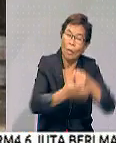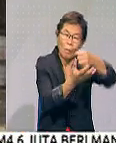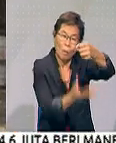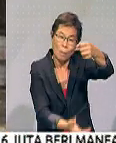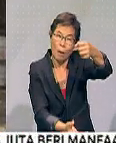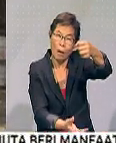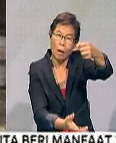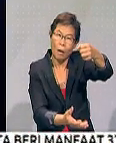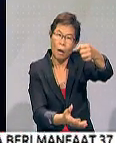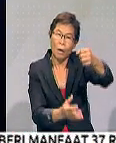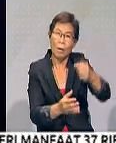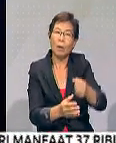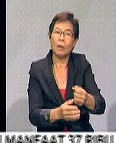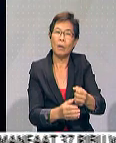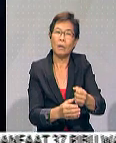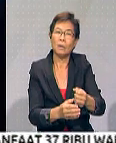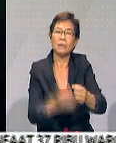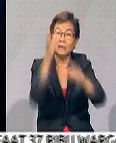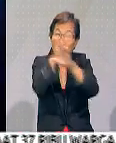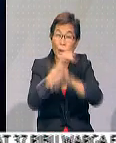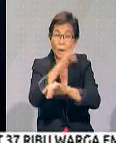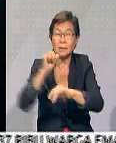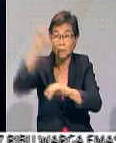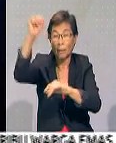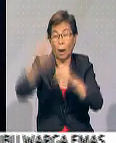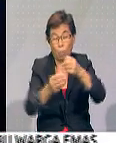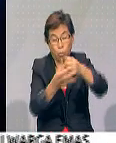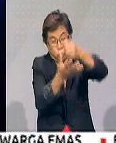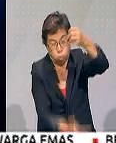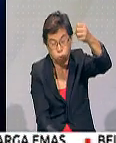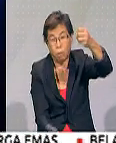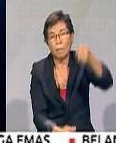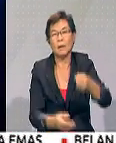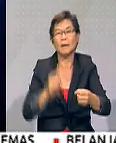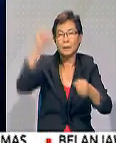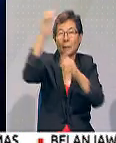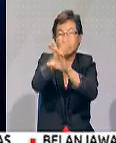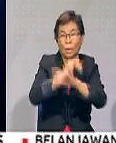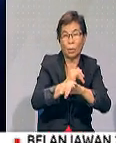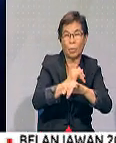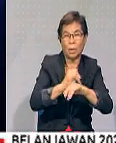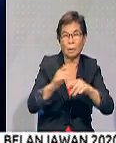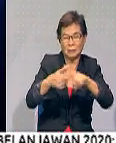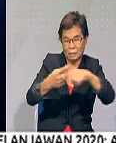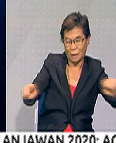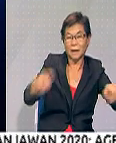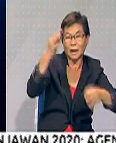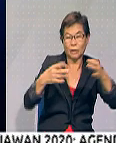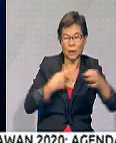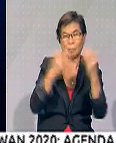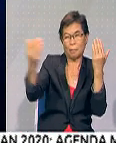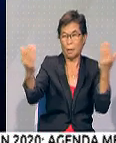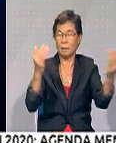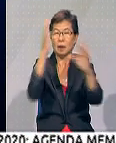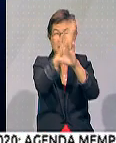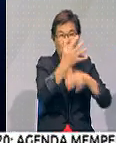lebih-lebih lagi di kuasa Sarawak dan Sabah walaupun jurang di antara Sabah tak ada-adalah kan. Tapi kalau kita bandingkan apa yang